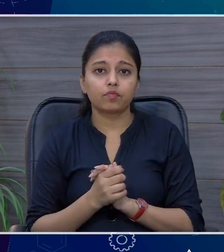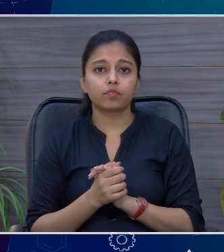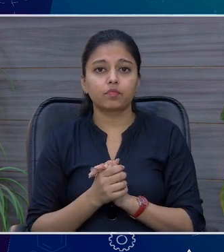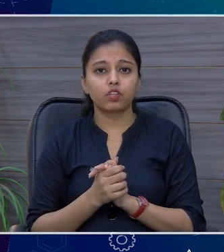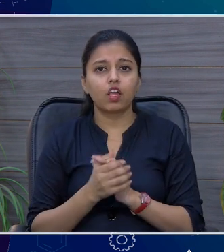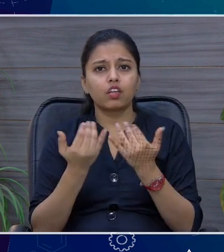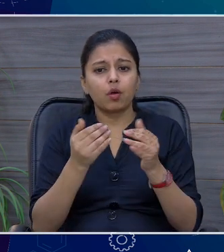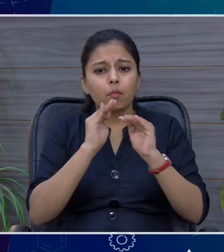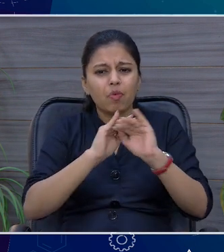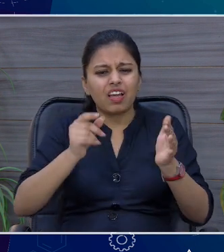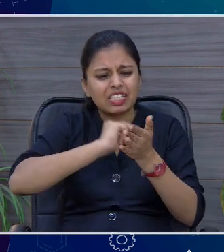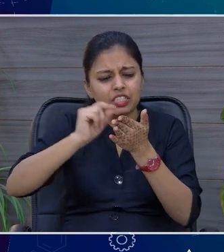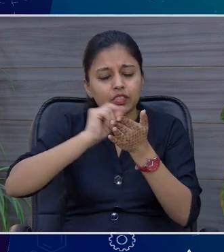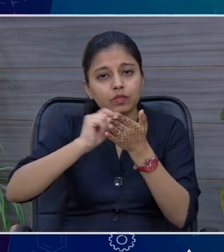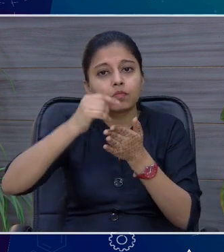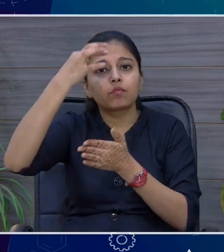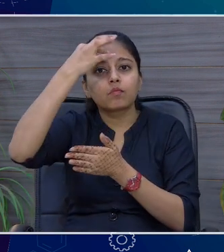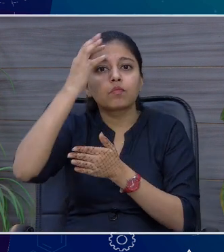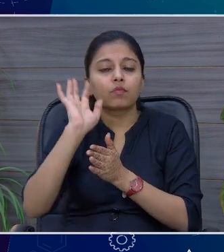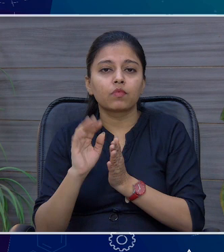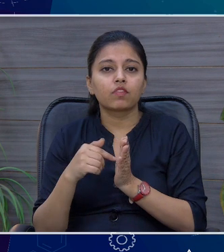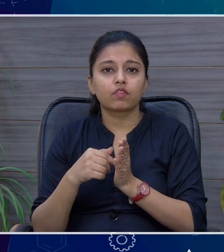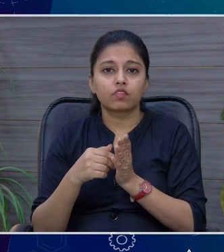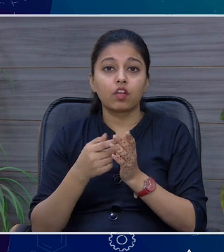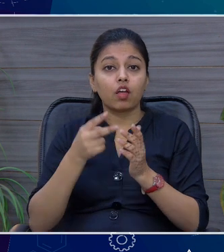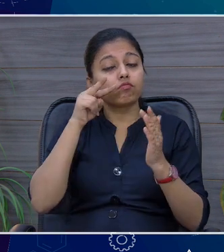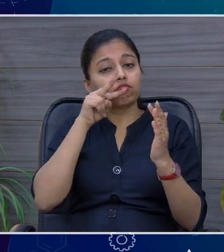कि बत्सों को लिखने में समस्या होती है और उनका